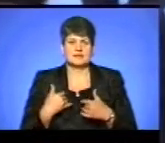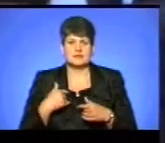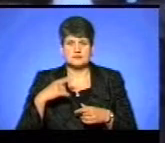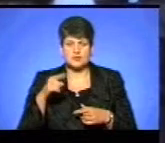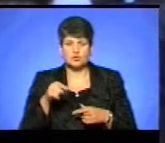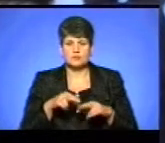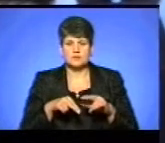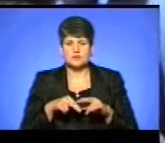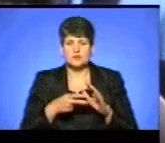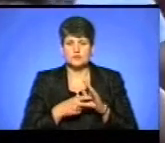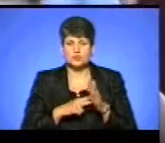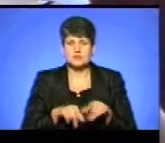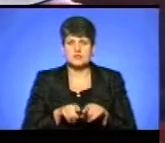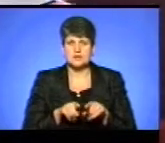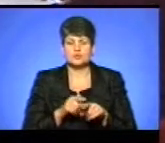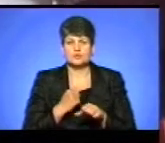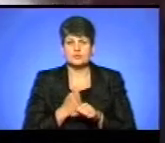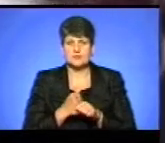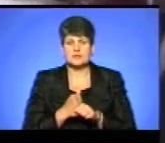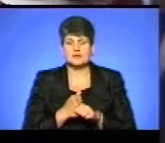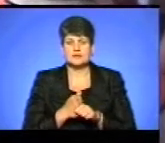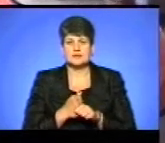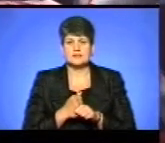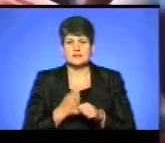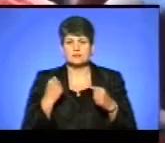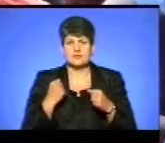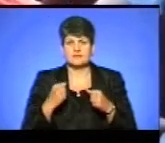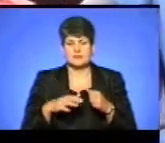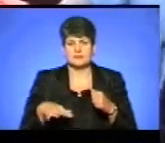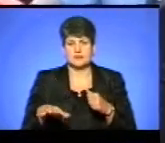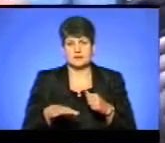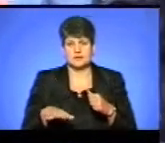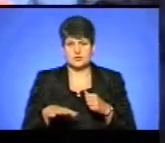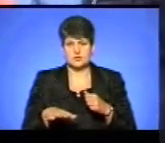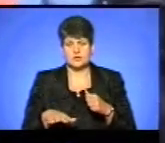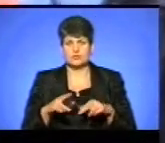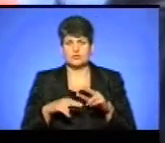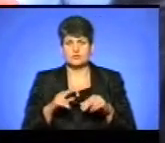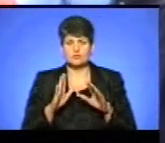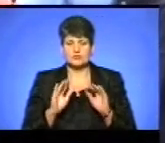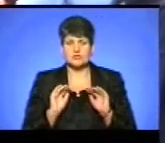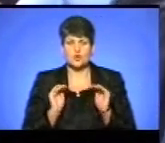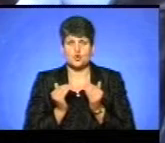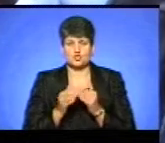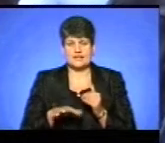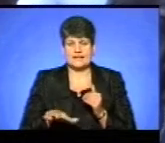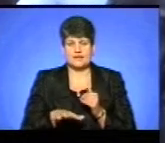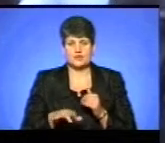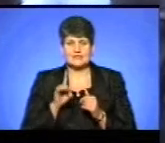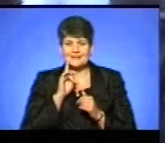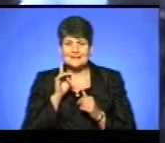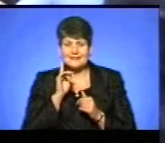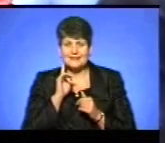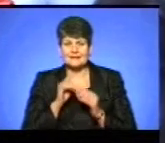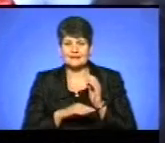тут планується ще також зробити відповідні спортивні майданчики. Будівництво ведеться тільки на огородженій території. Там, де зелені насадження,